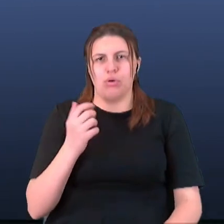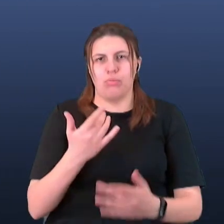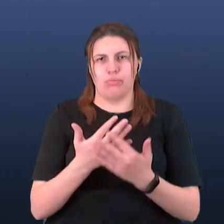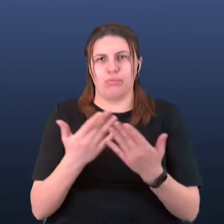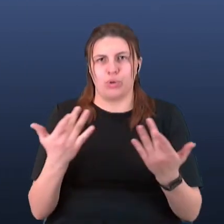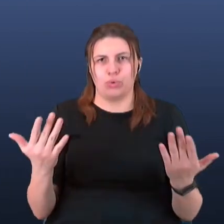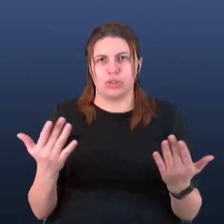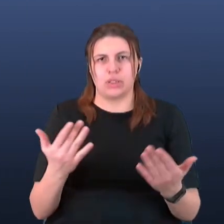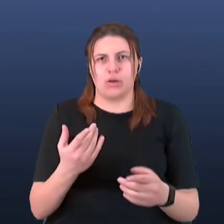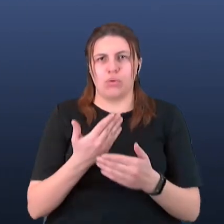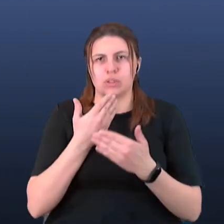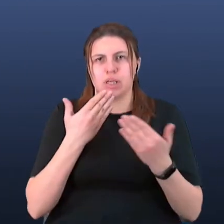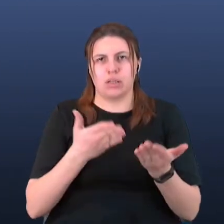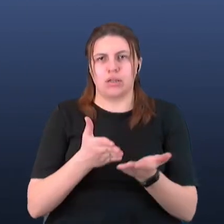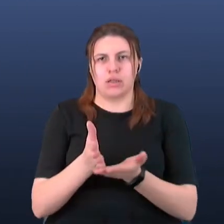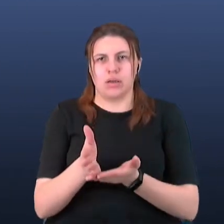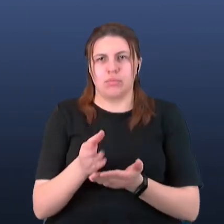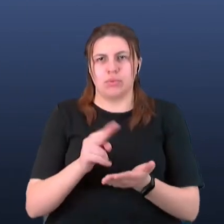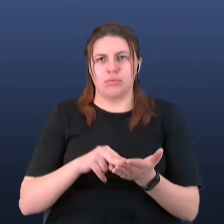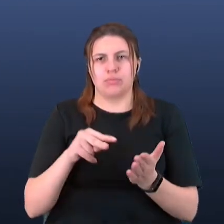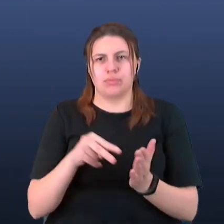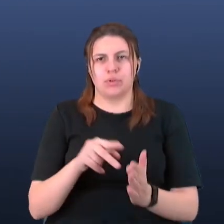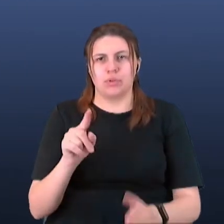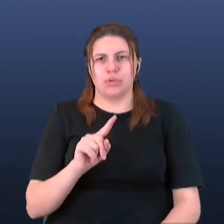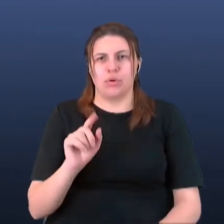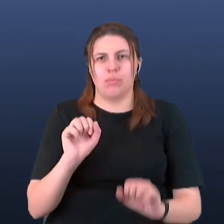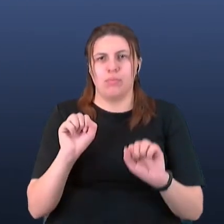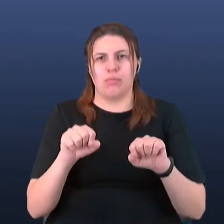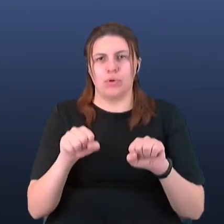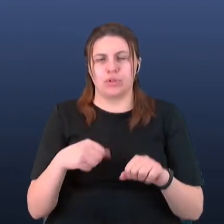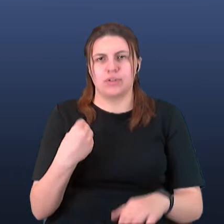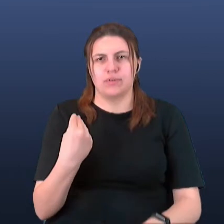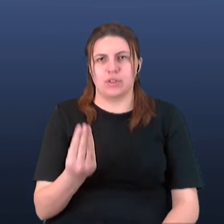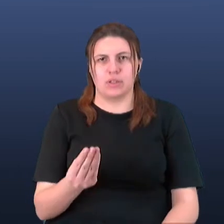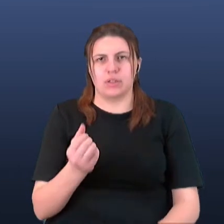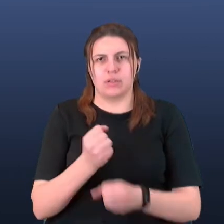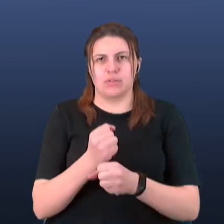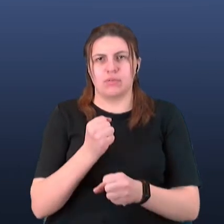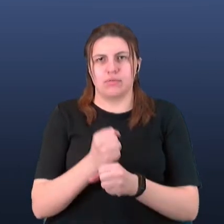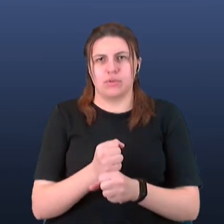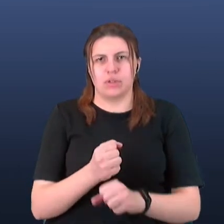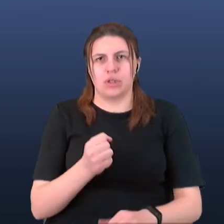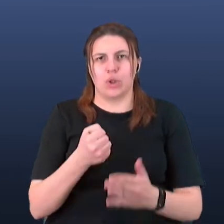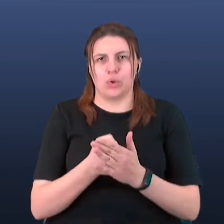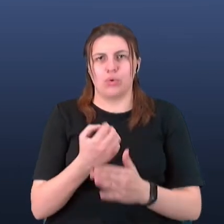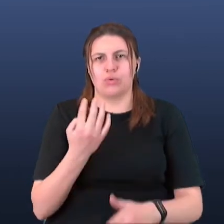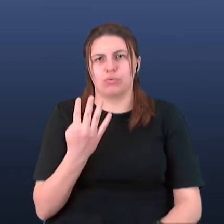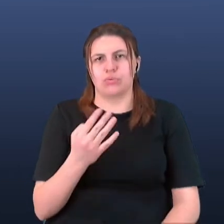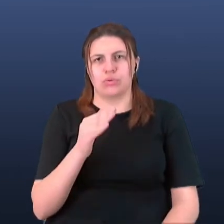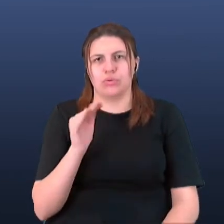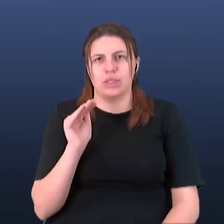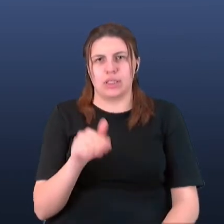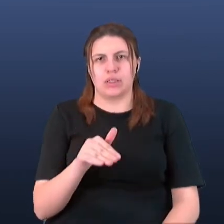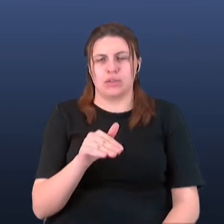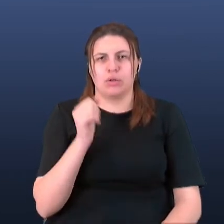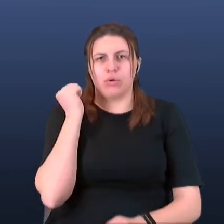напрямок, ми передбачаємо, що він дасть можливість створити до 4 тисяч робочих місць на Луганщині.